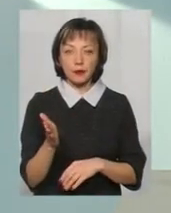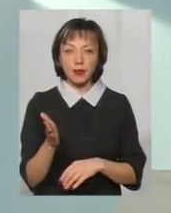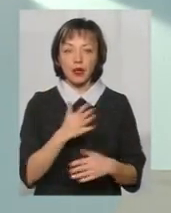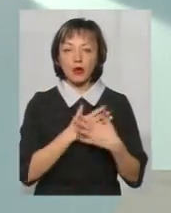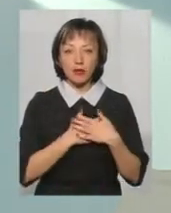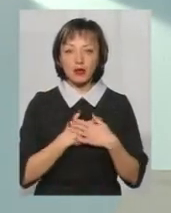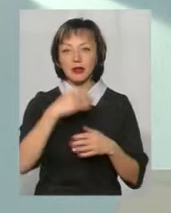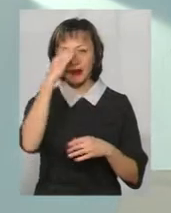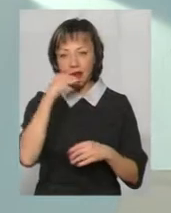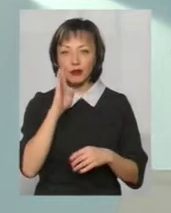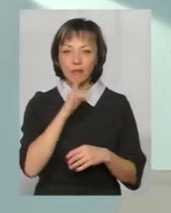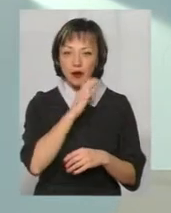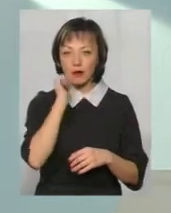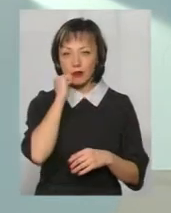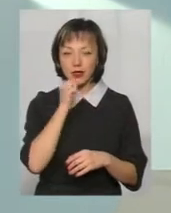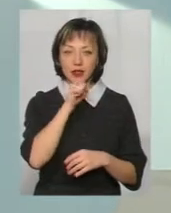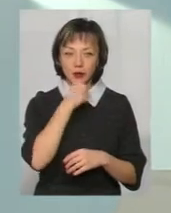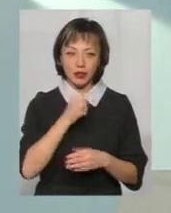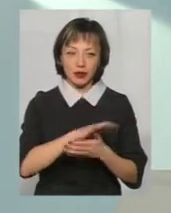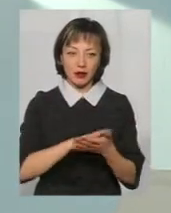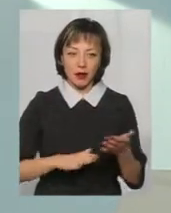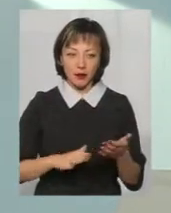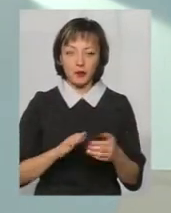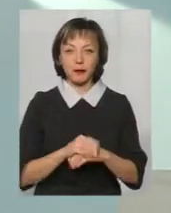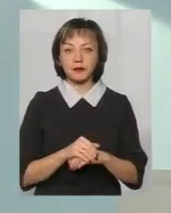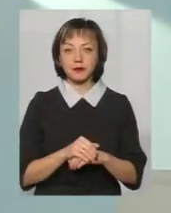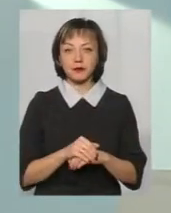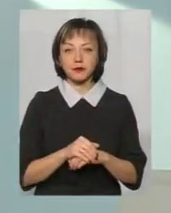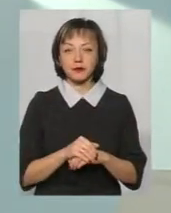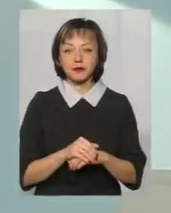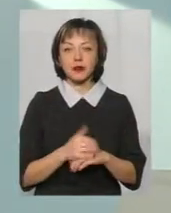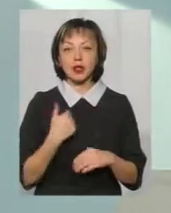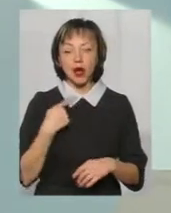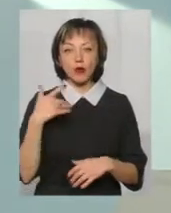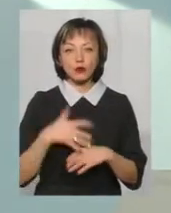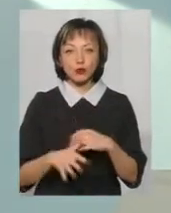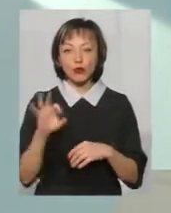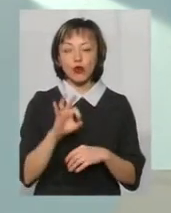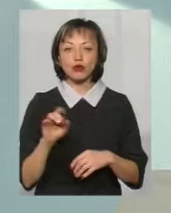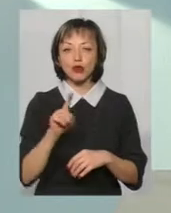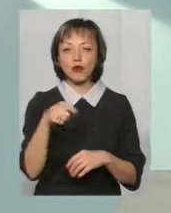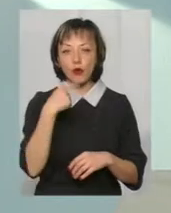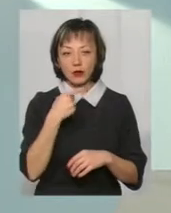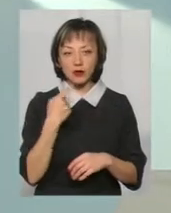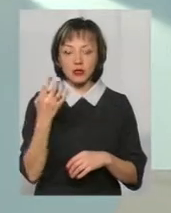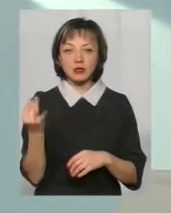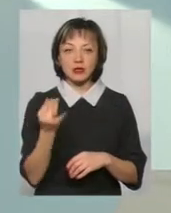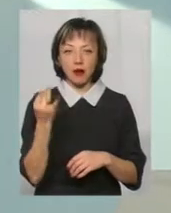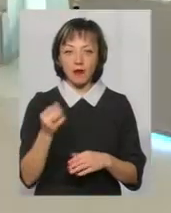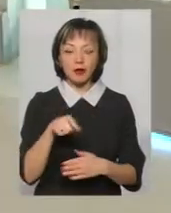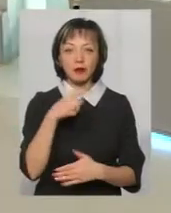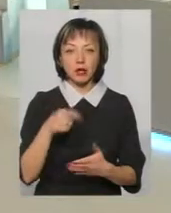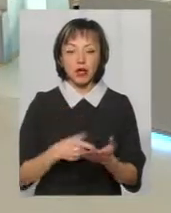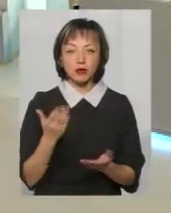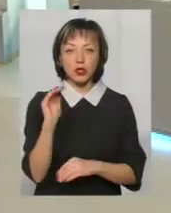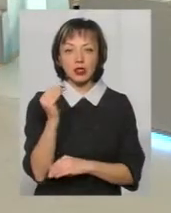любити тато, мама, бабуся, дідуся і так далі. Я розумію, про що йде мова. Очевидно, вас цікавлять питання,